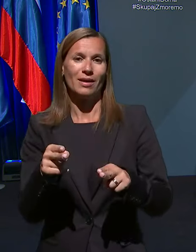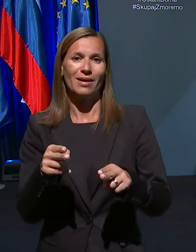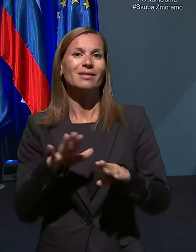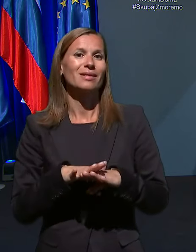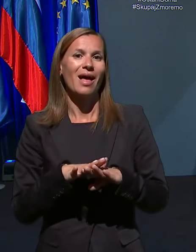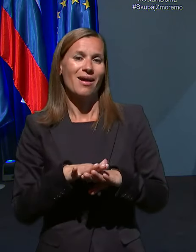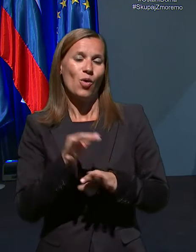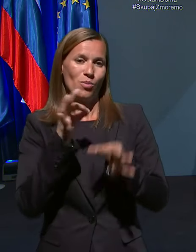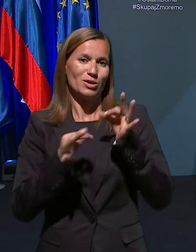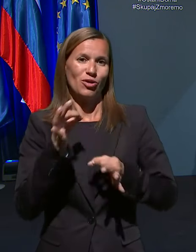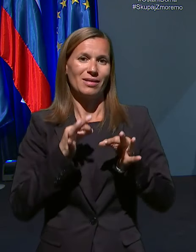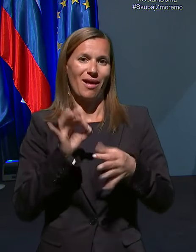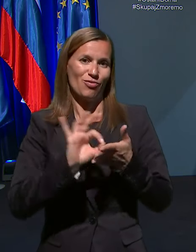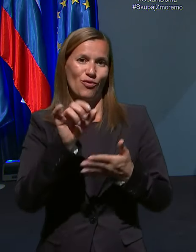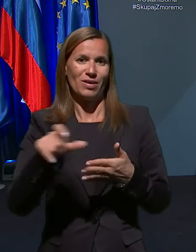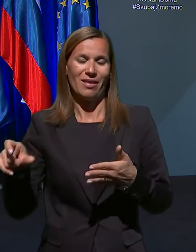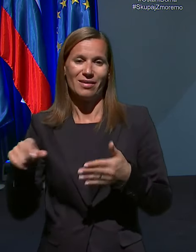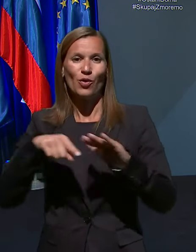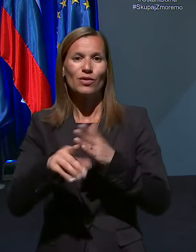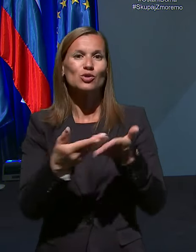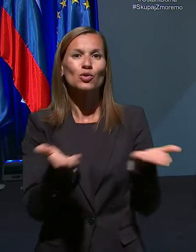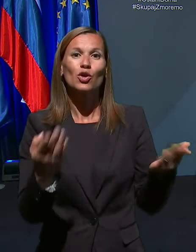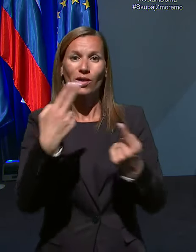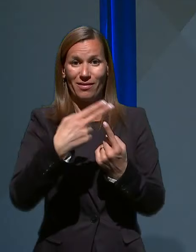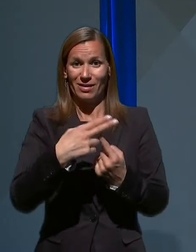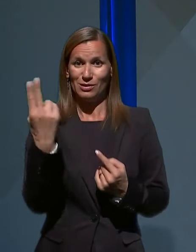vprašanja novinarja v studiju TV Slovenija.